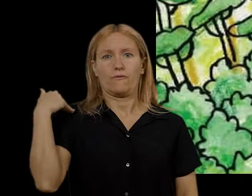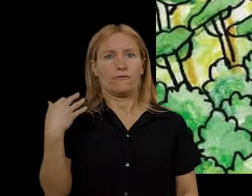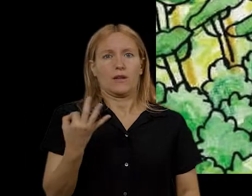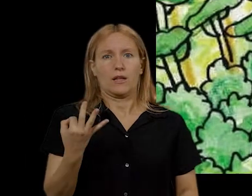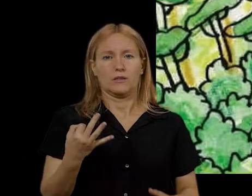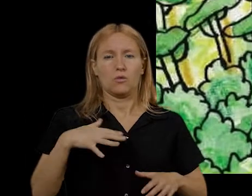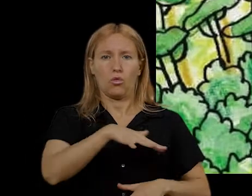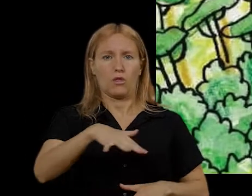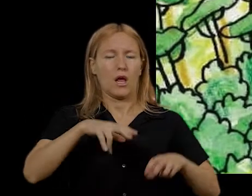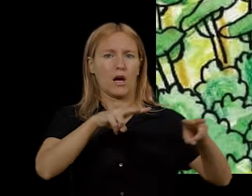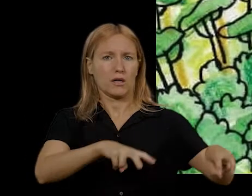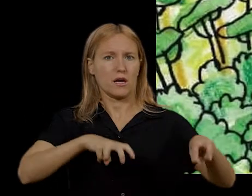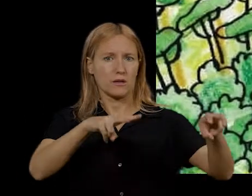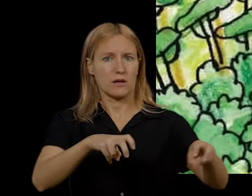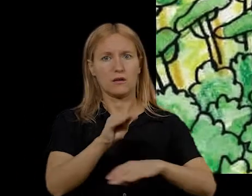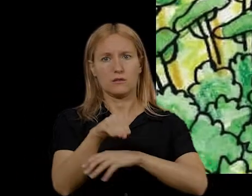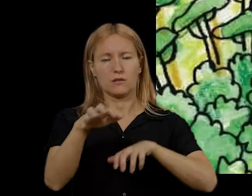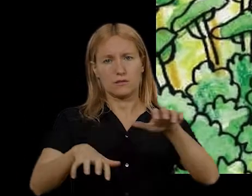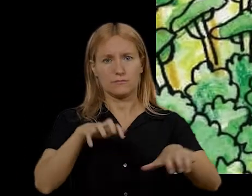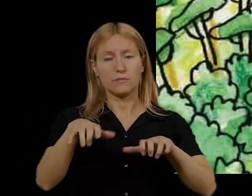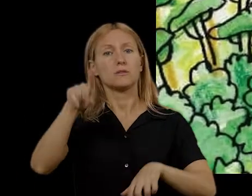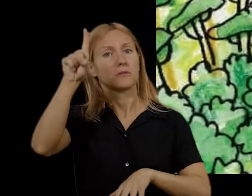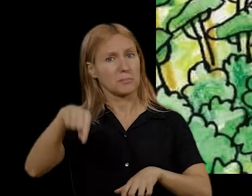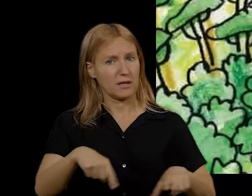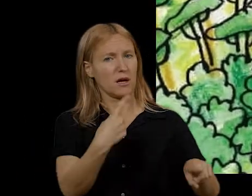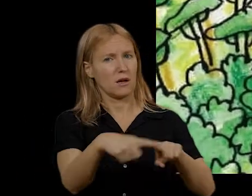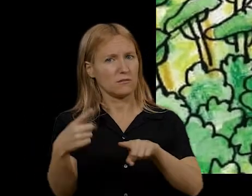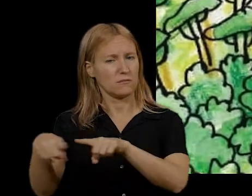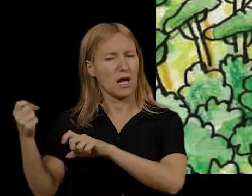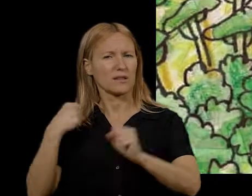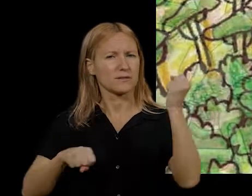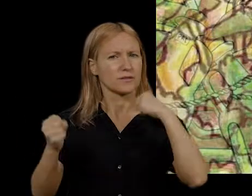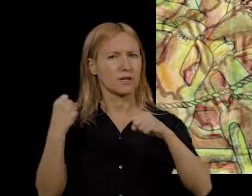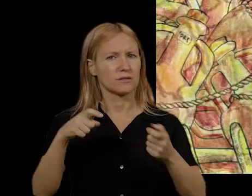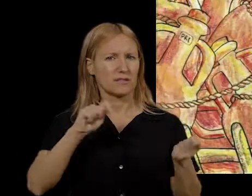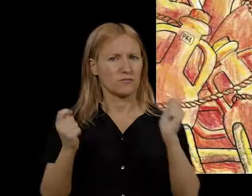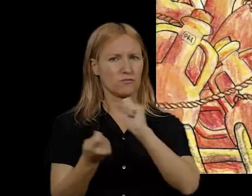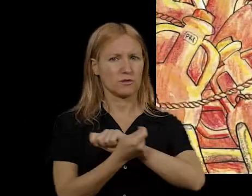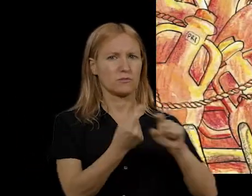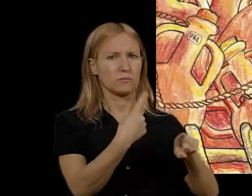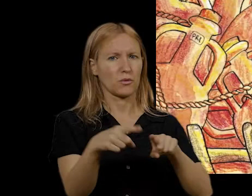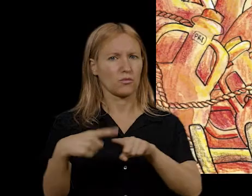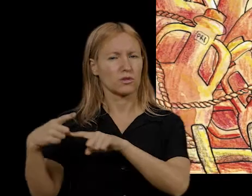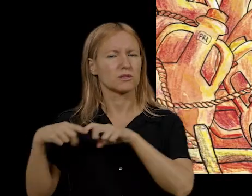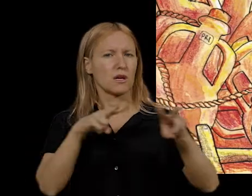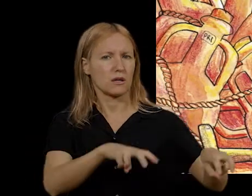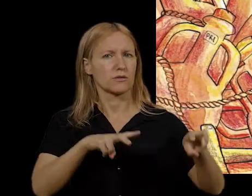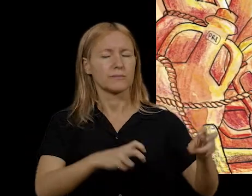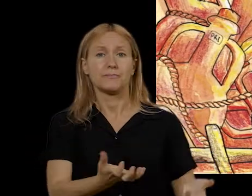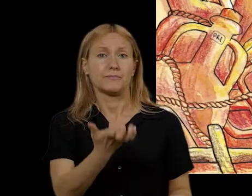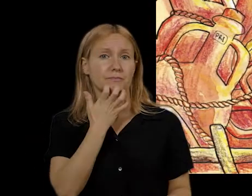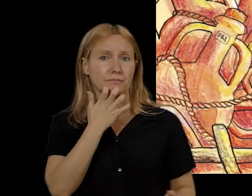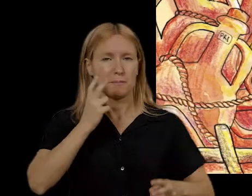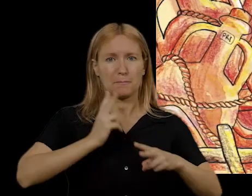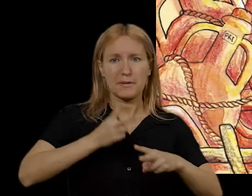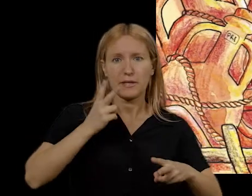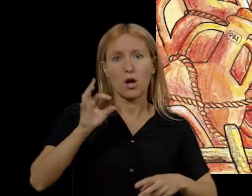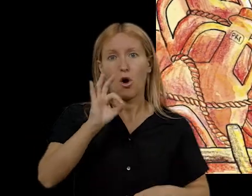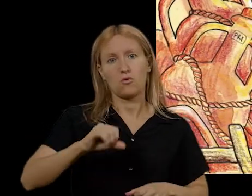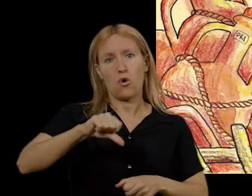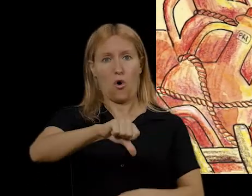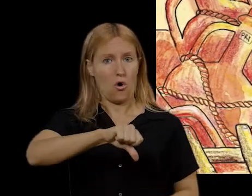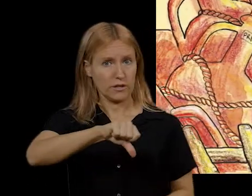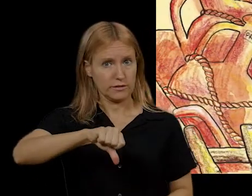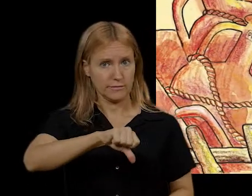Una vila era un centre d'explotació agrària i ramadera on també s'hi feien determinades activitats de transformació de productes agrícoles, com